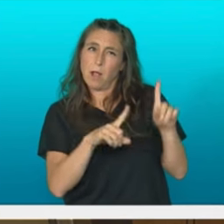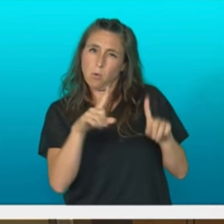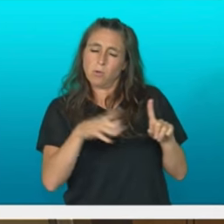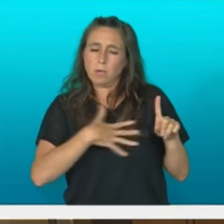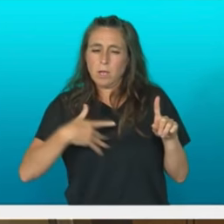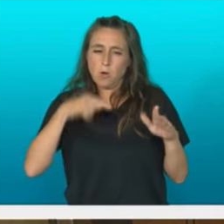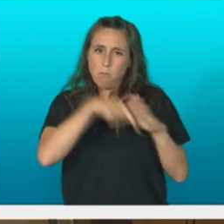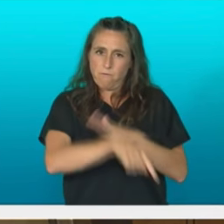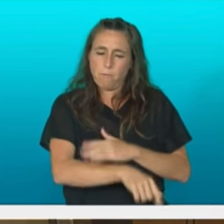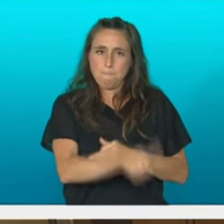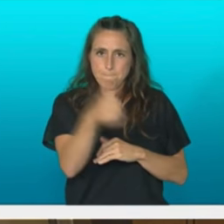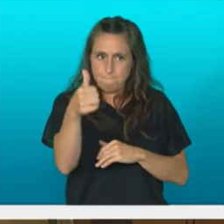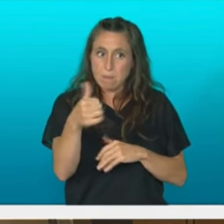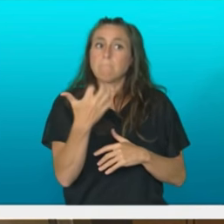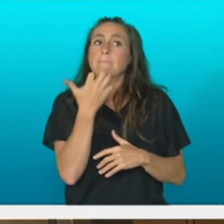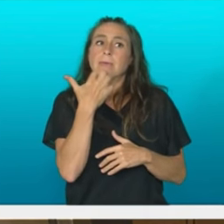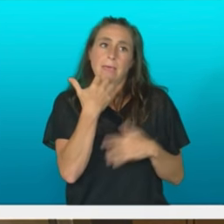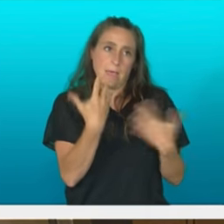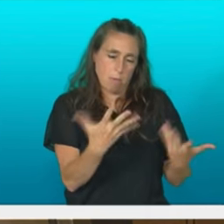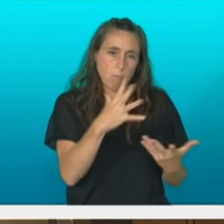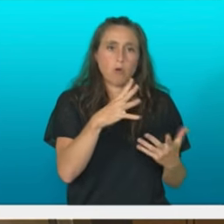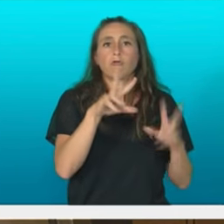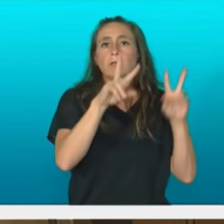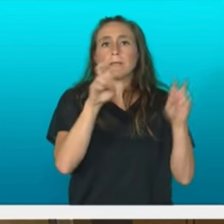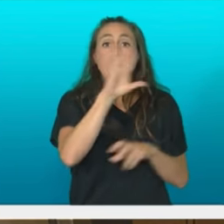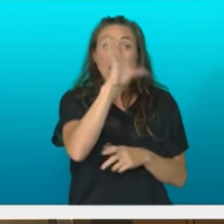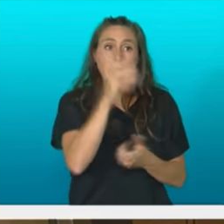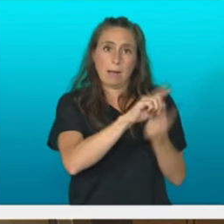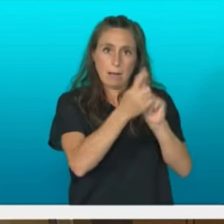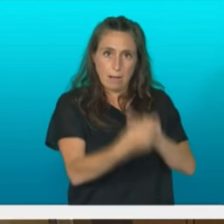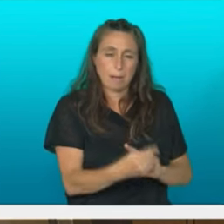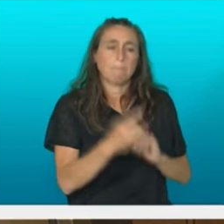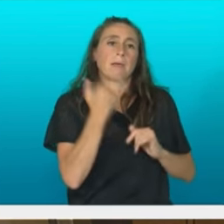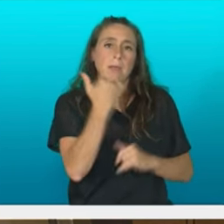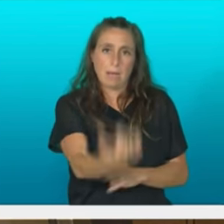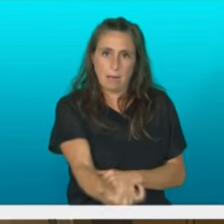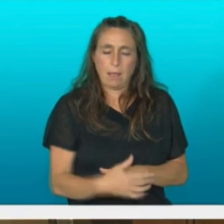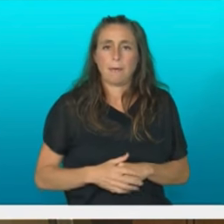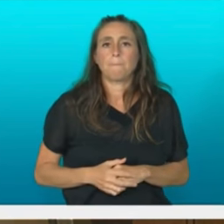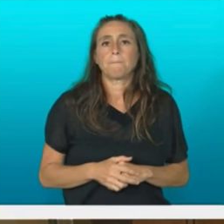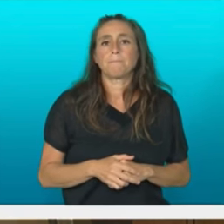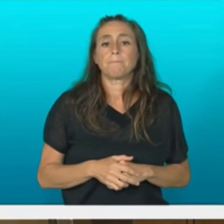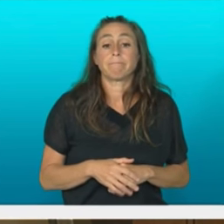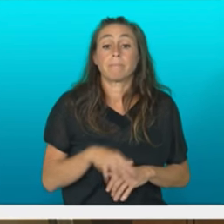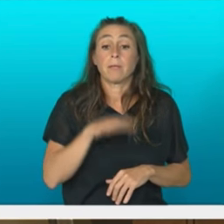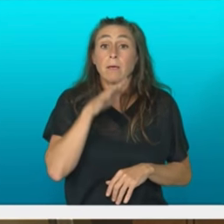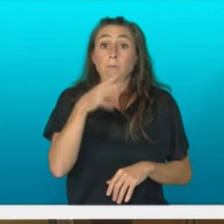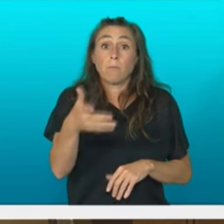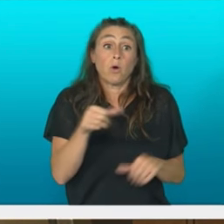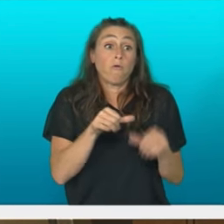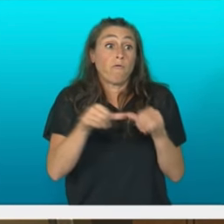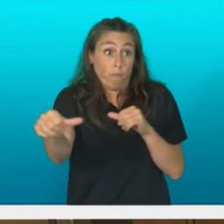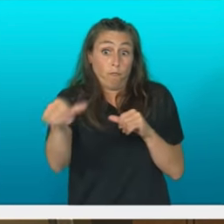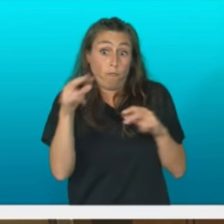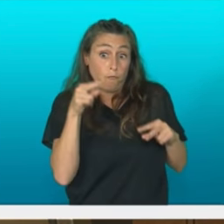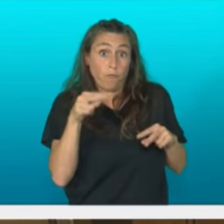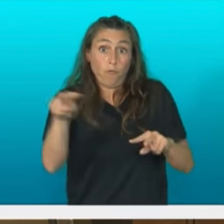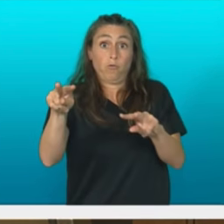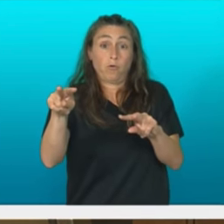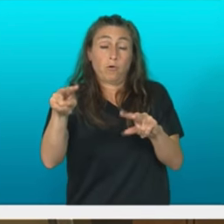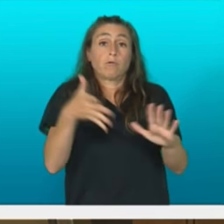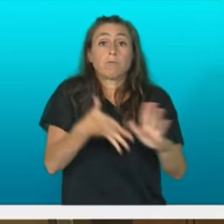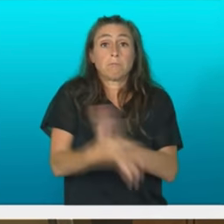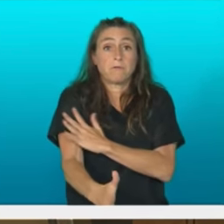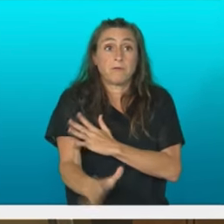da inituenak eta horietako bat klima eta energiaren erronkada. Izan ere, etorkizun azari bagara urkulio jauna klima eta